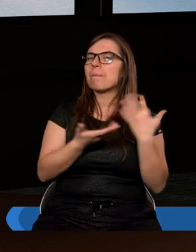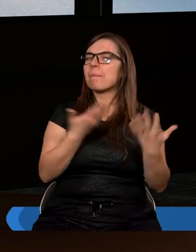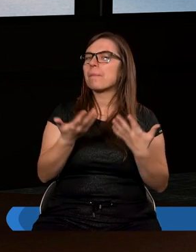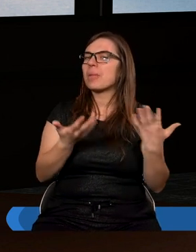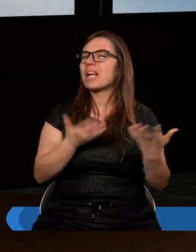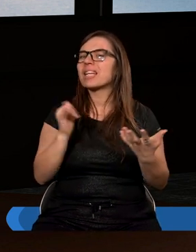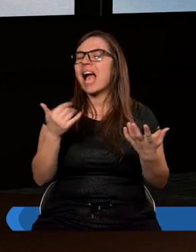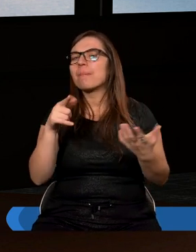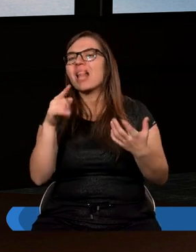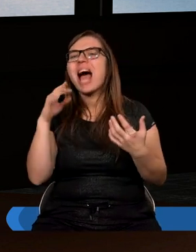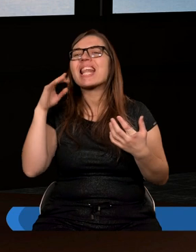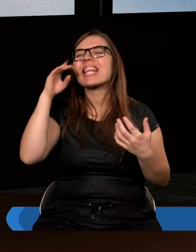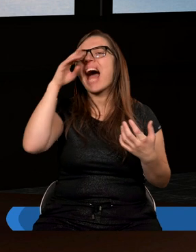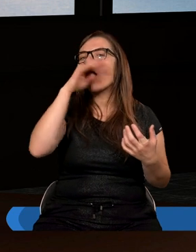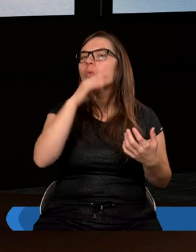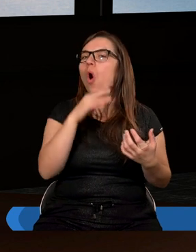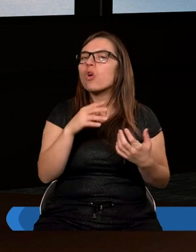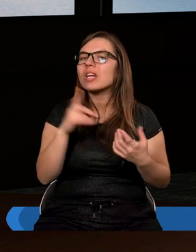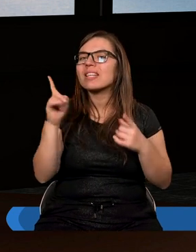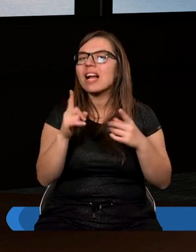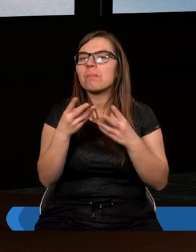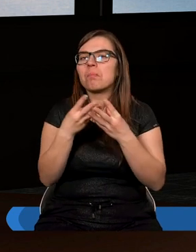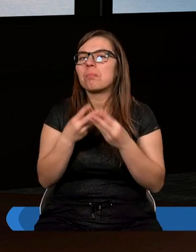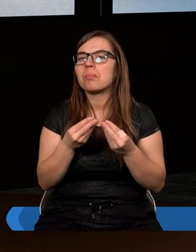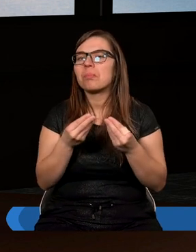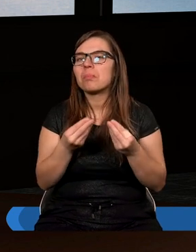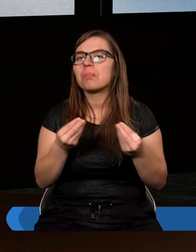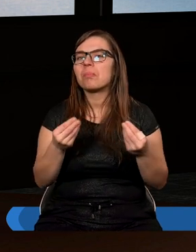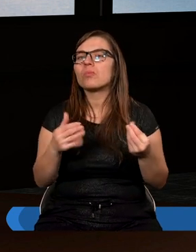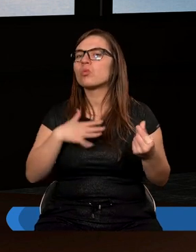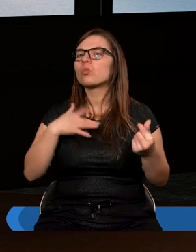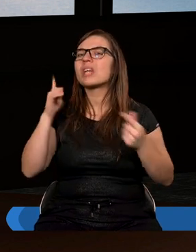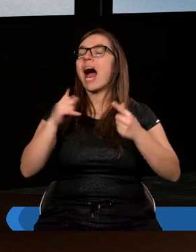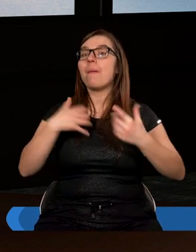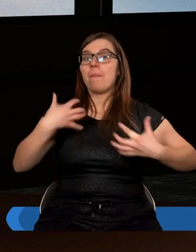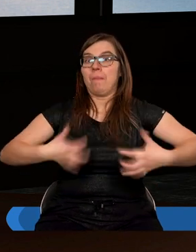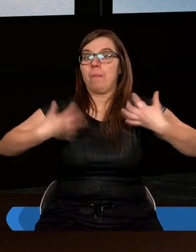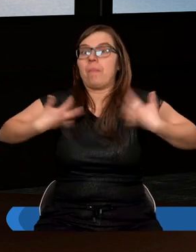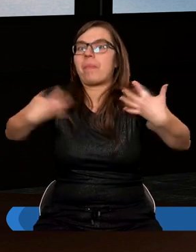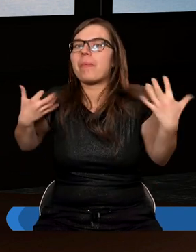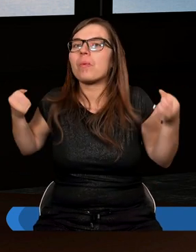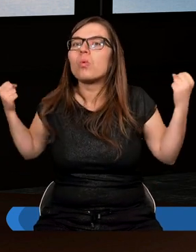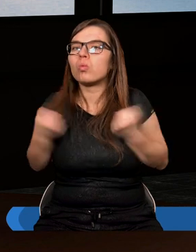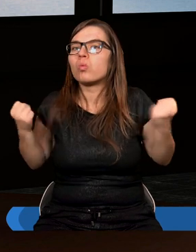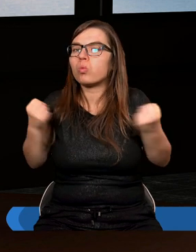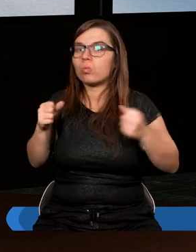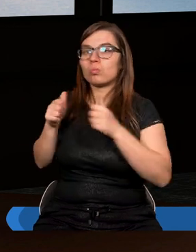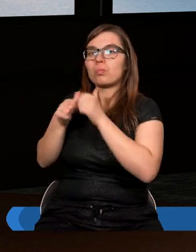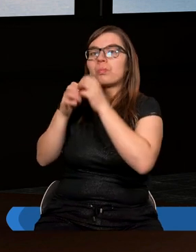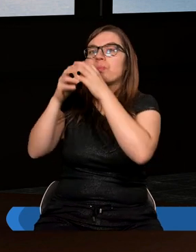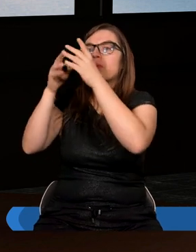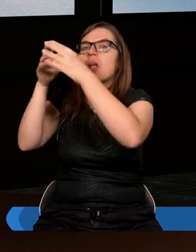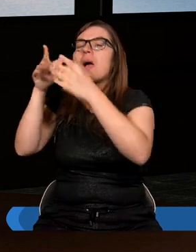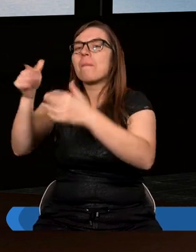zauroczenie gdzieś prysnęło i już nie pałam taką, że tak powiem, ogromną, że to wszystko na